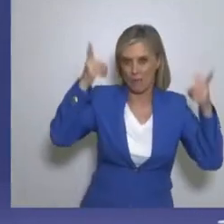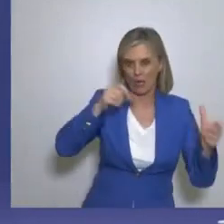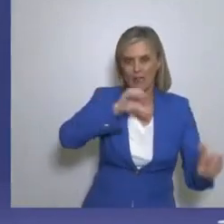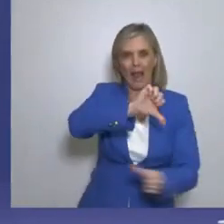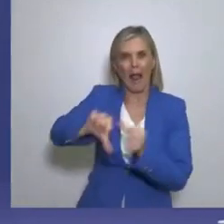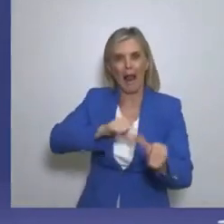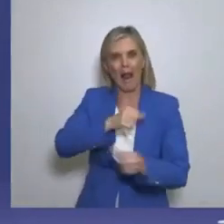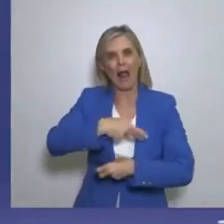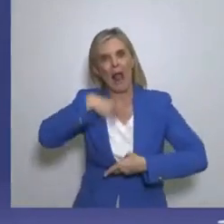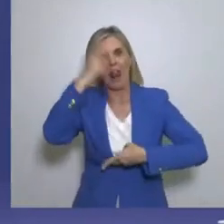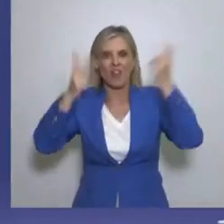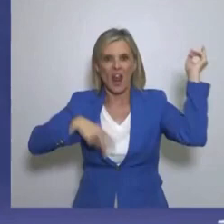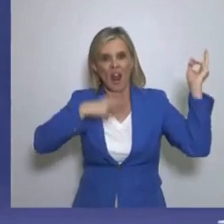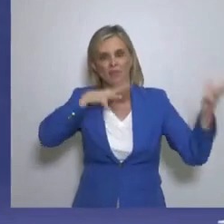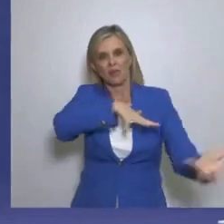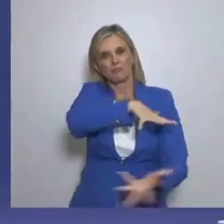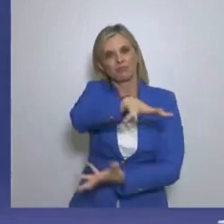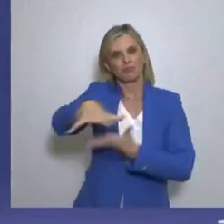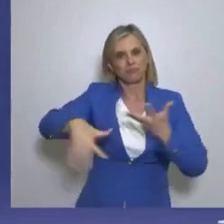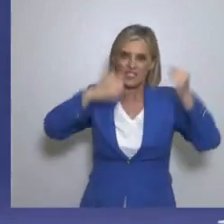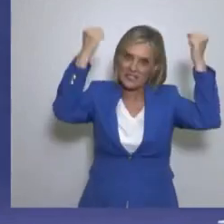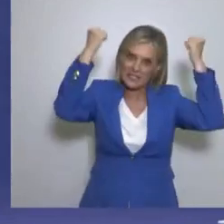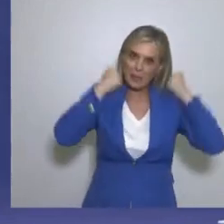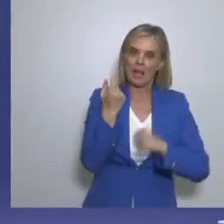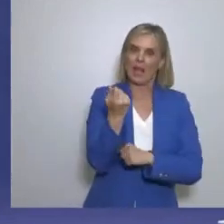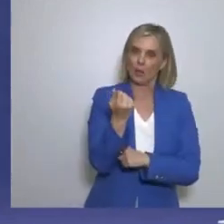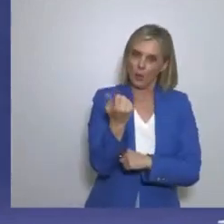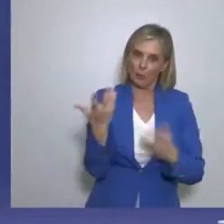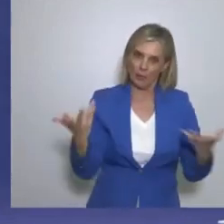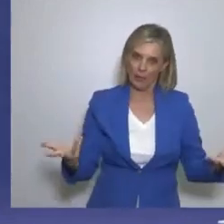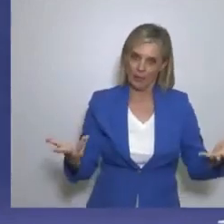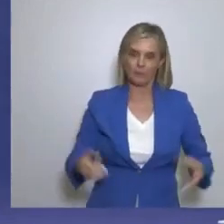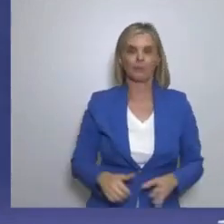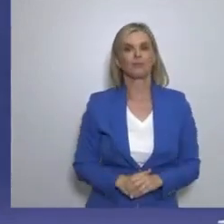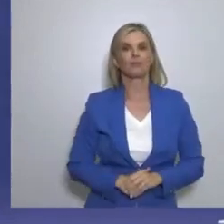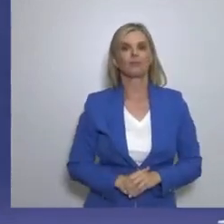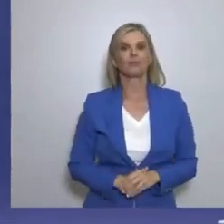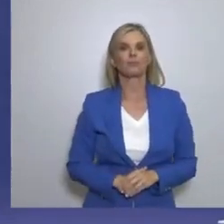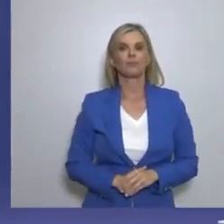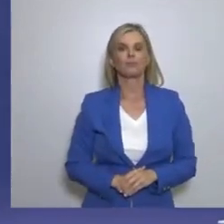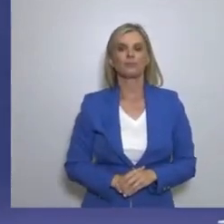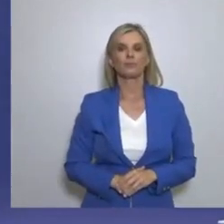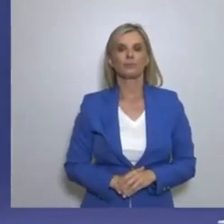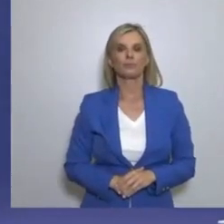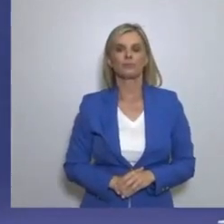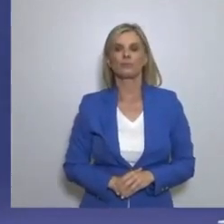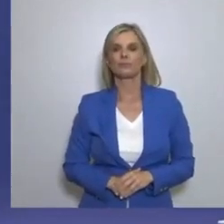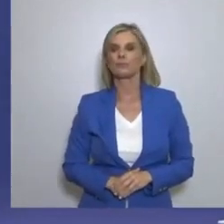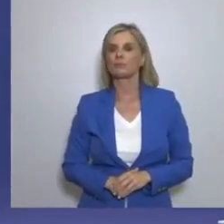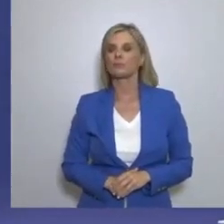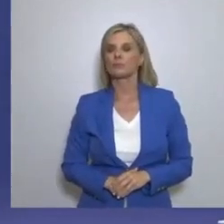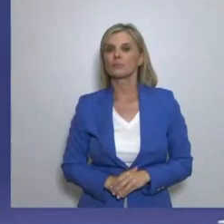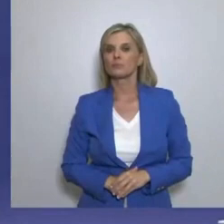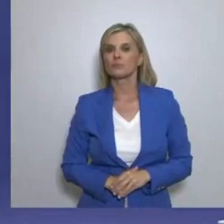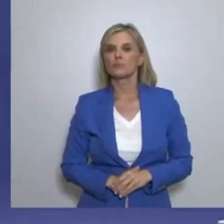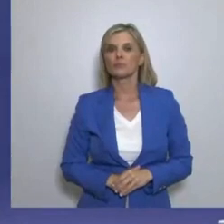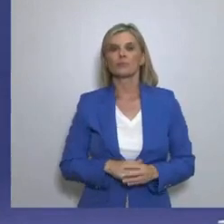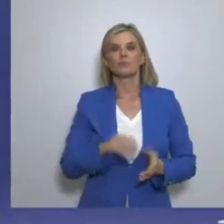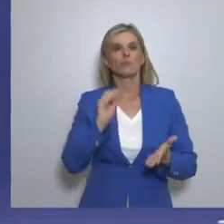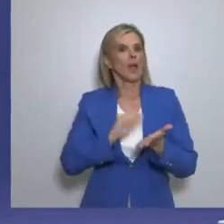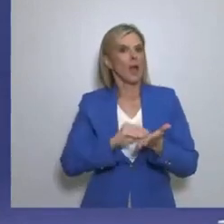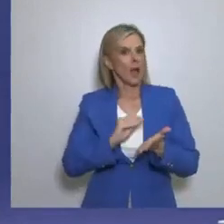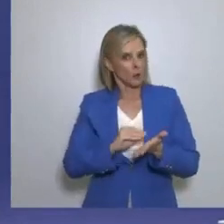ίδιου του Νάτριξ που επιφέρουν δολοφονικές καταστάσεις σε όλα τα κοινωνικά σύνολα. Και δει να τα φέρουν πέρα και μακρύτερα από τη φυσιολογία τους,